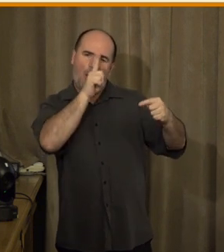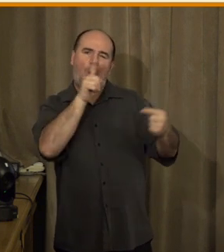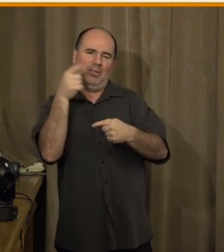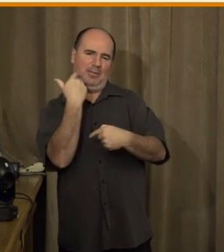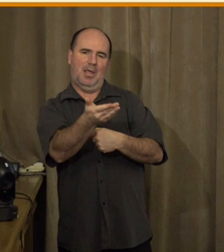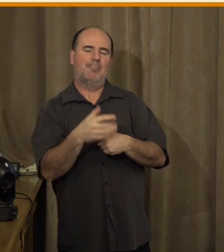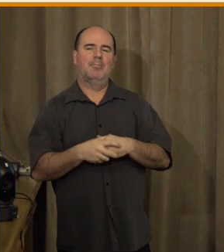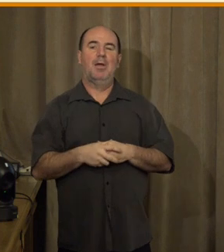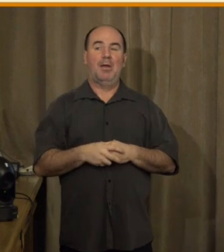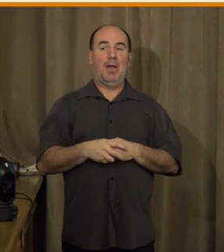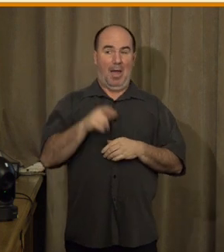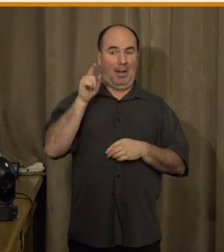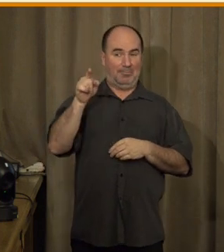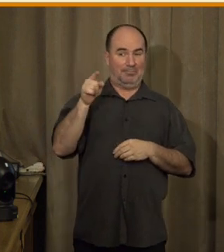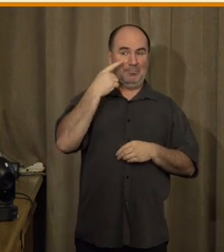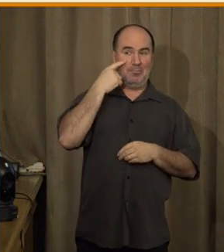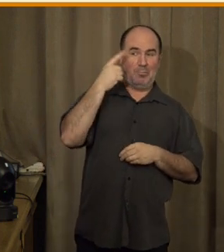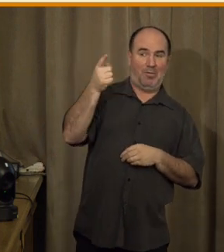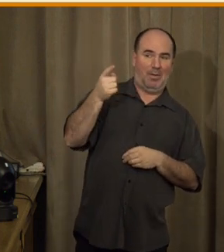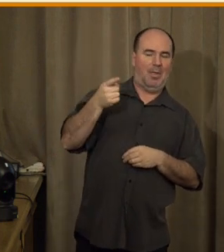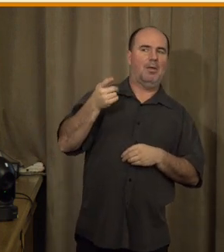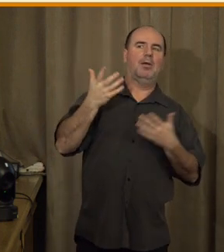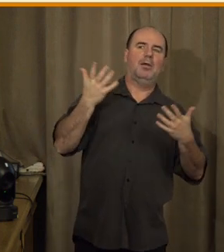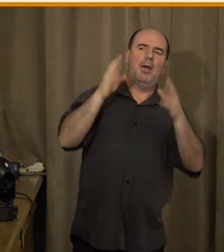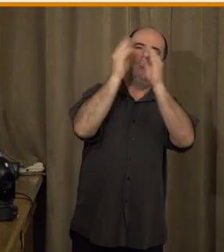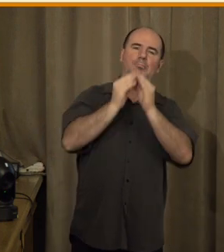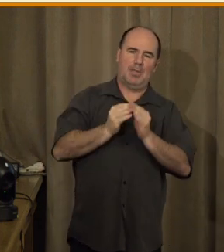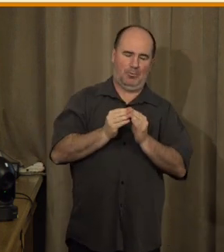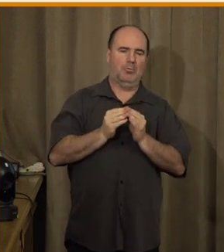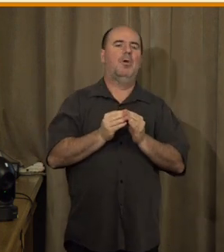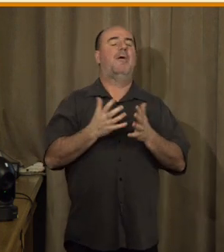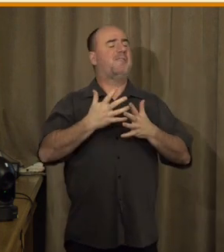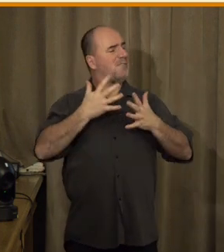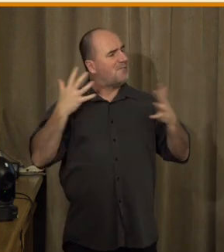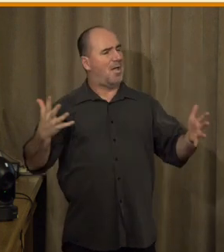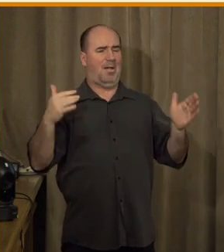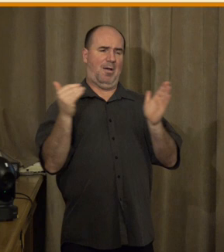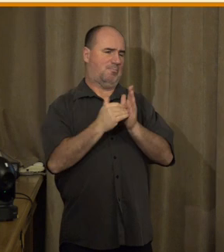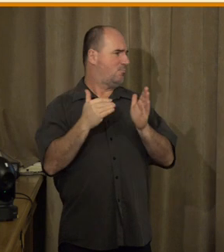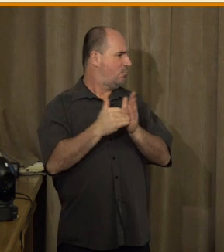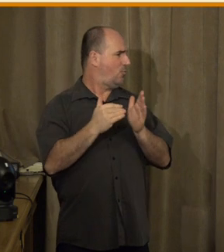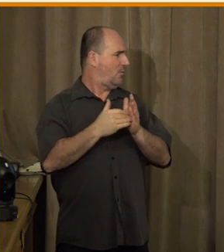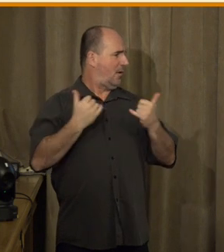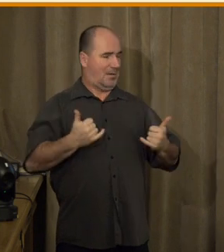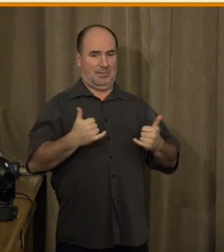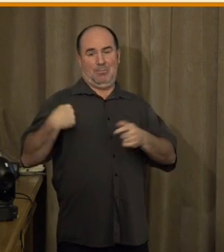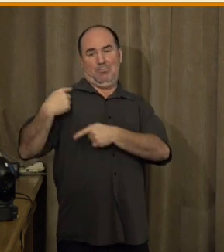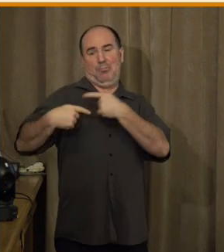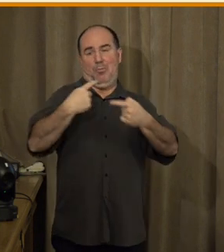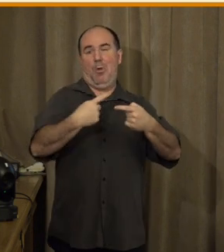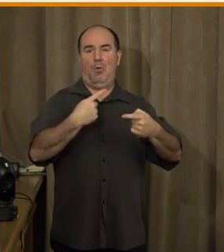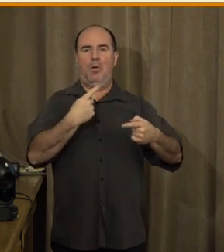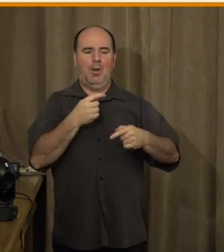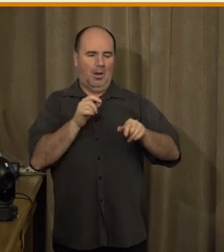je nějakým způsobem i popsáno, že je velká potřeba, aby v procesu digitalizace a